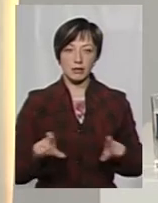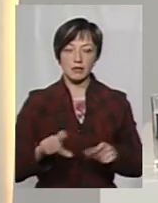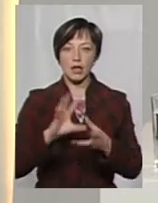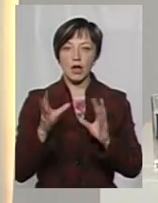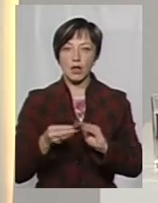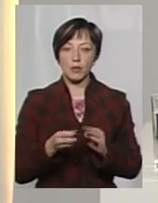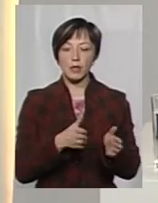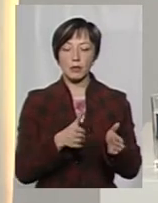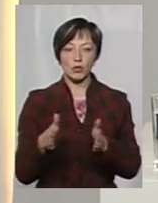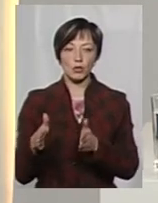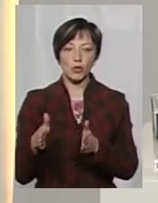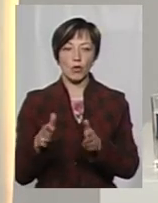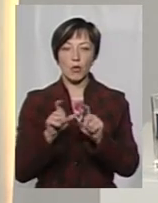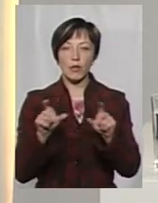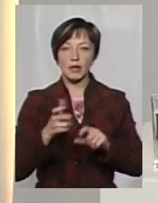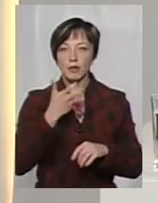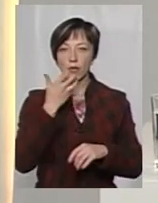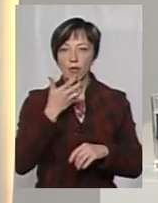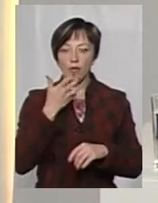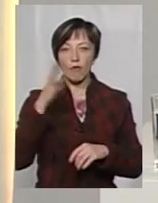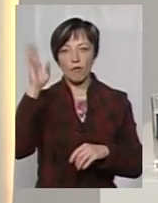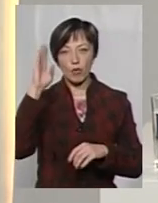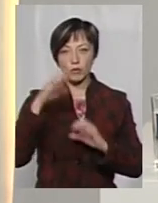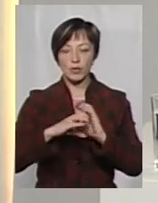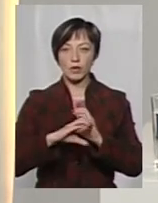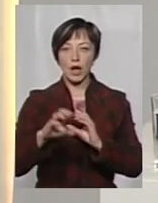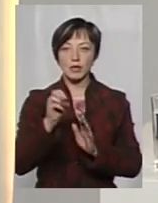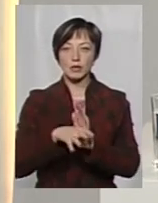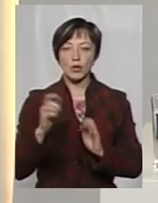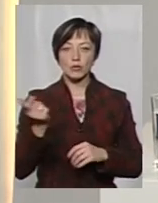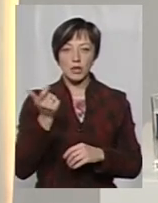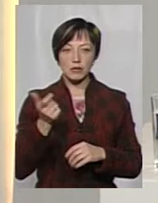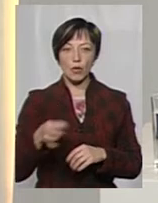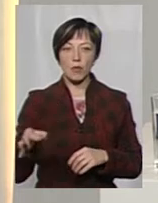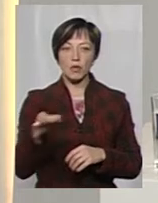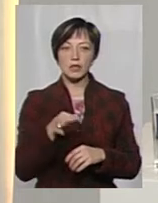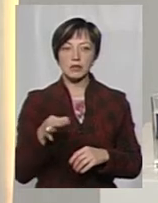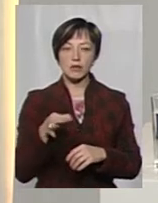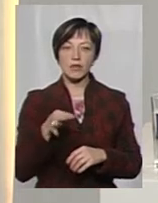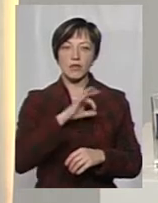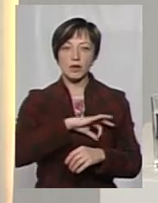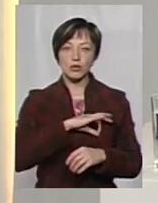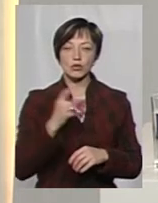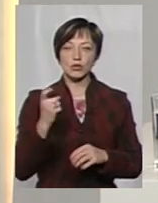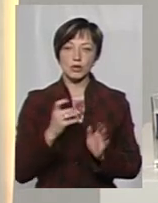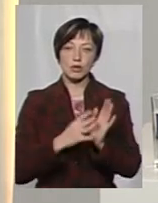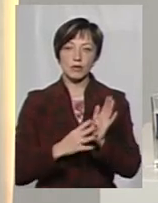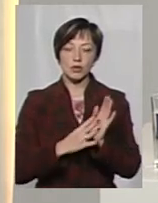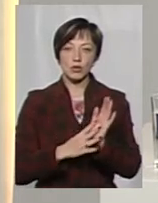Загалом на підготовку об'єктів тепловодового та водопровідно-каналізаційного господарства області використано 190